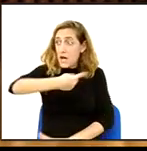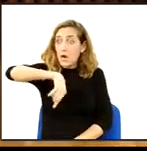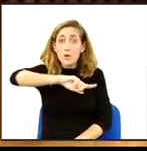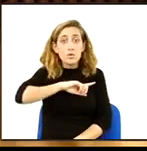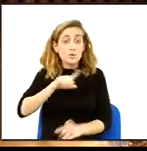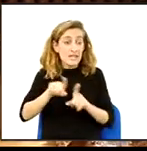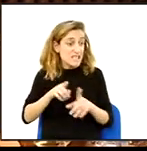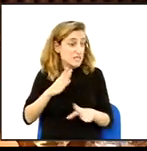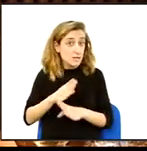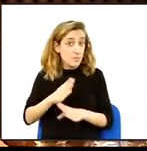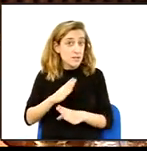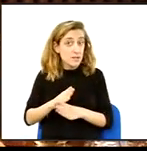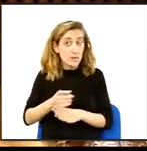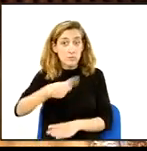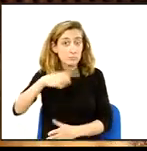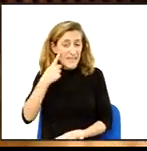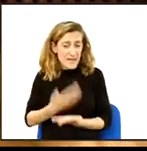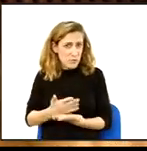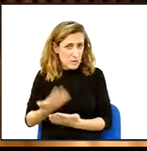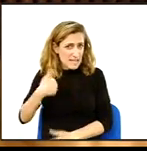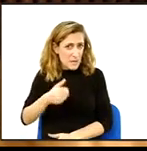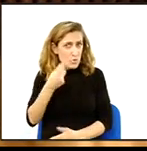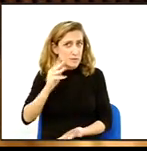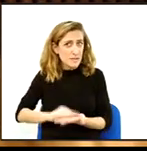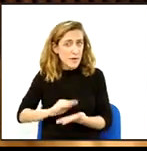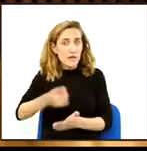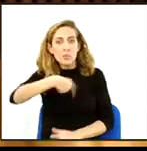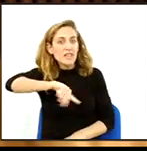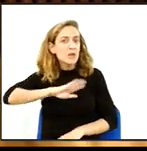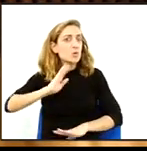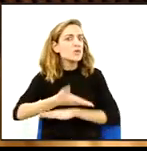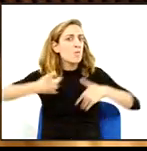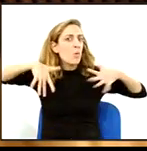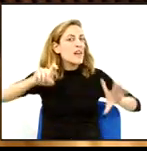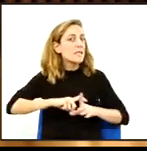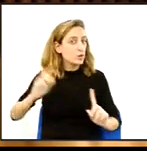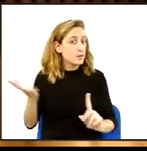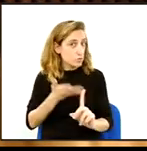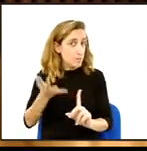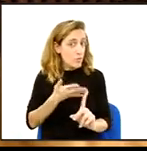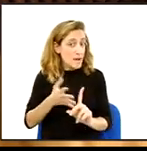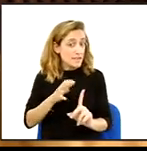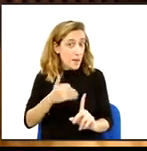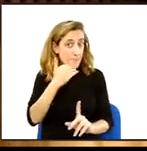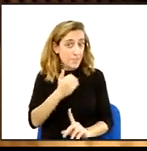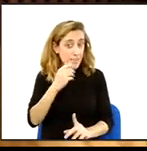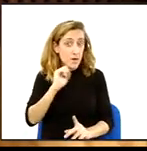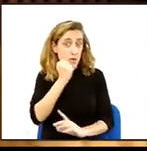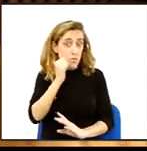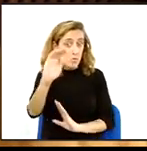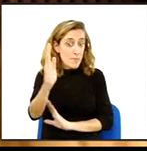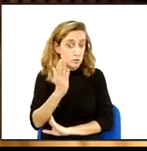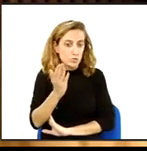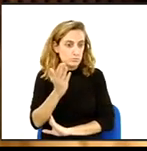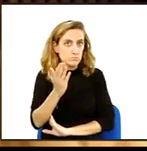com des de sempre i ho hem demostrat des del primer dia, condemnem qualsevol tipus de violència, sent l'emoció que es presenta i no englobant-ho a tot,